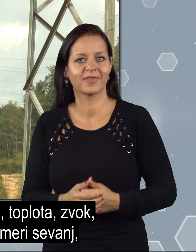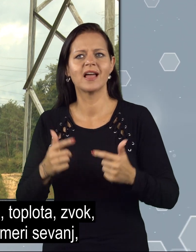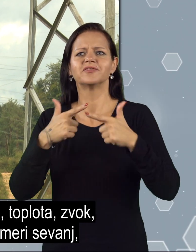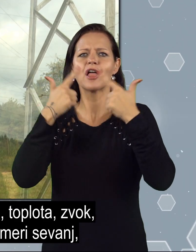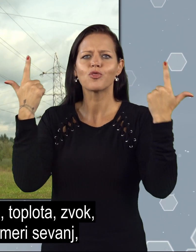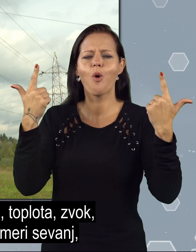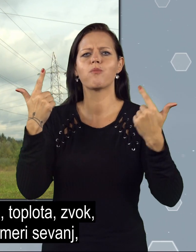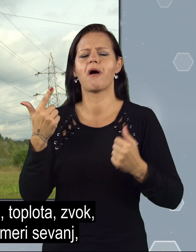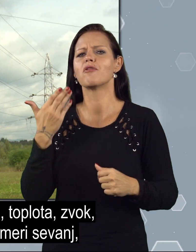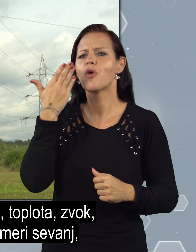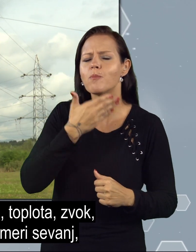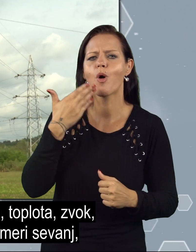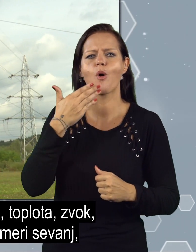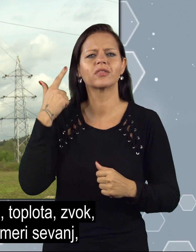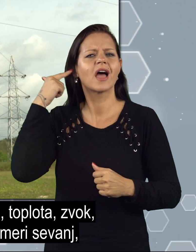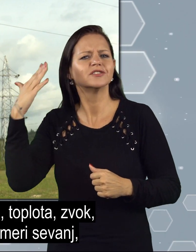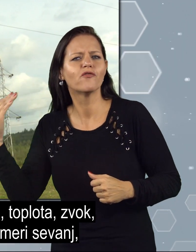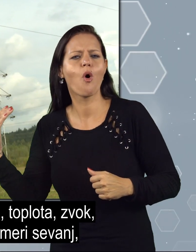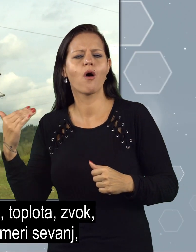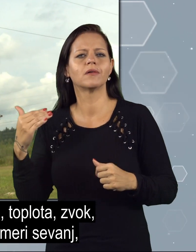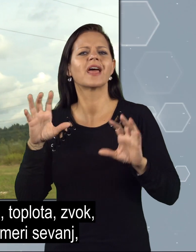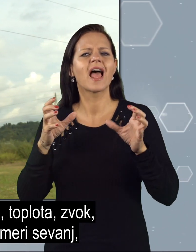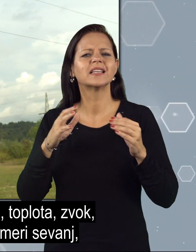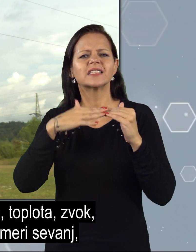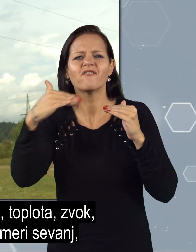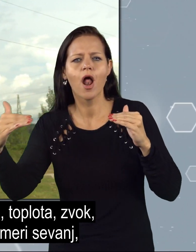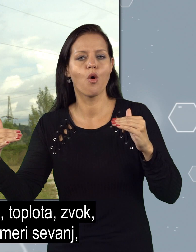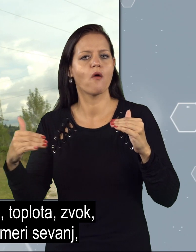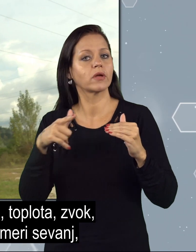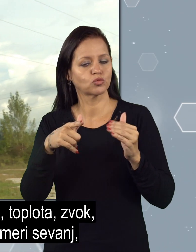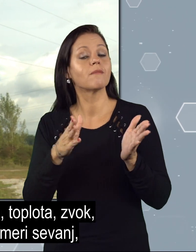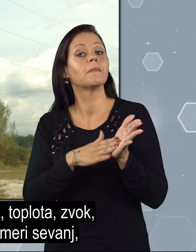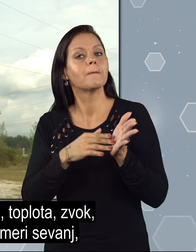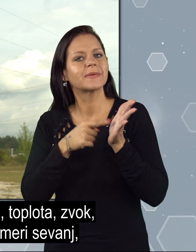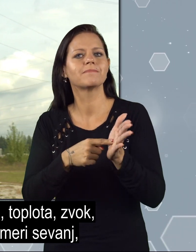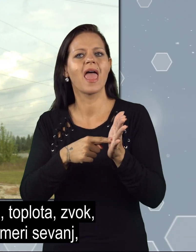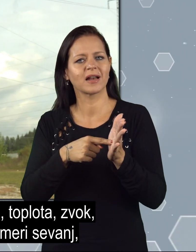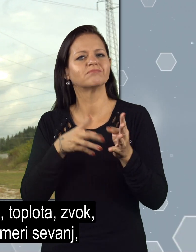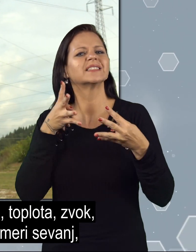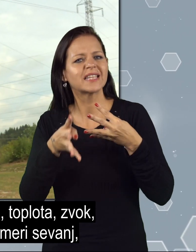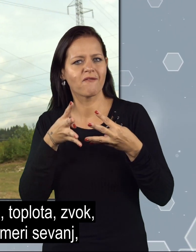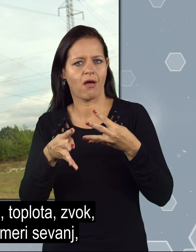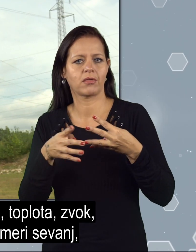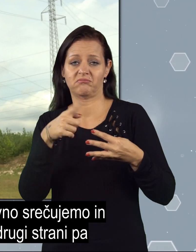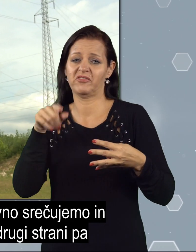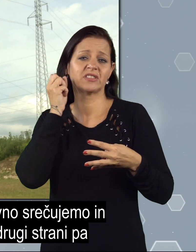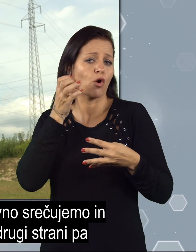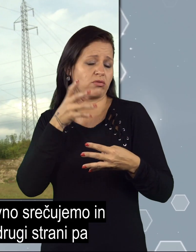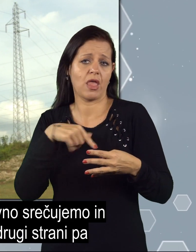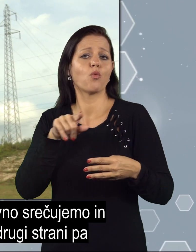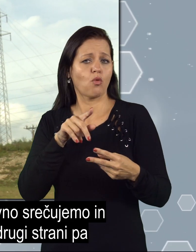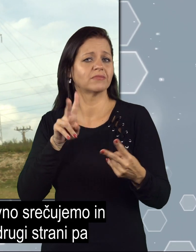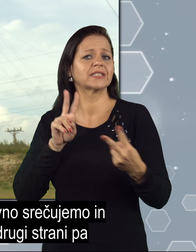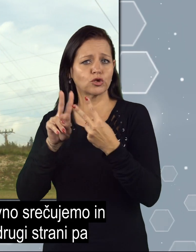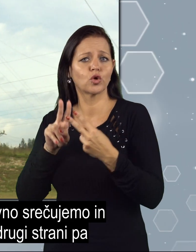Svetlova, toplota, zvok in radijski balovi so primeri seban, s katerimi se vsakodnevno srečujemo in se jih ne